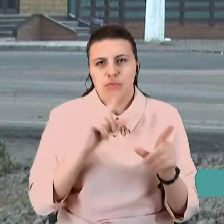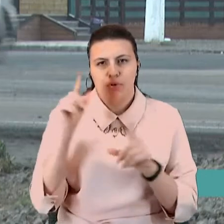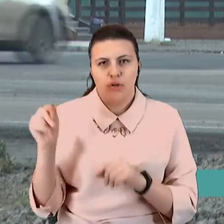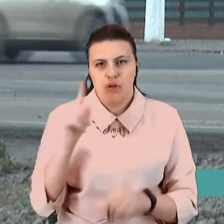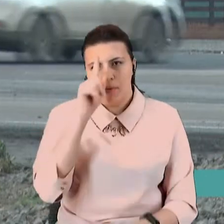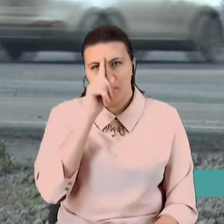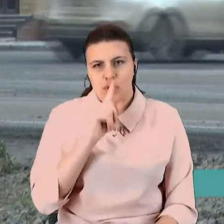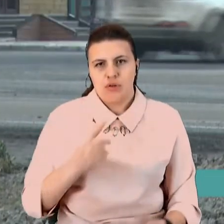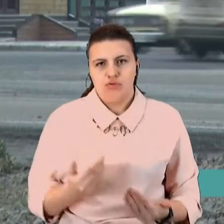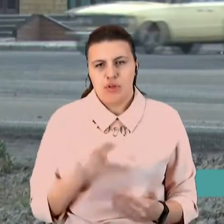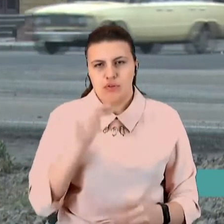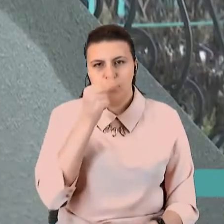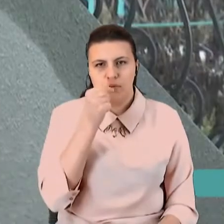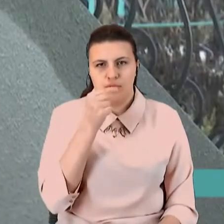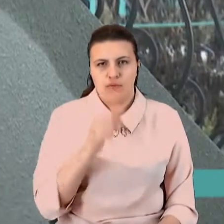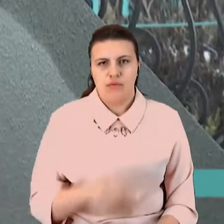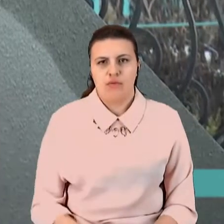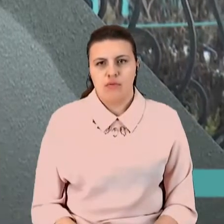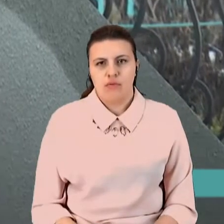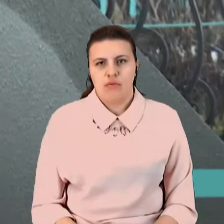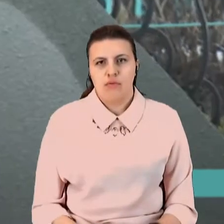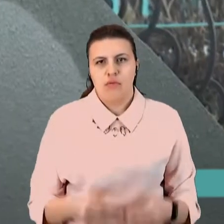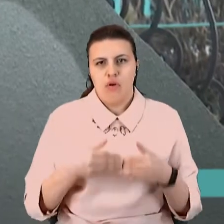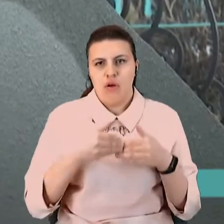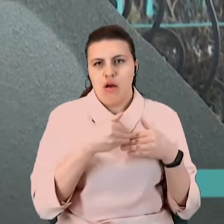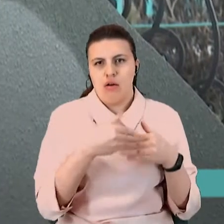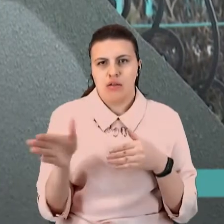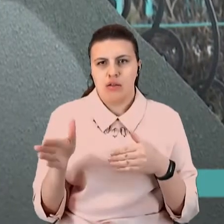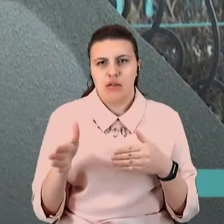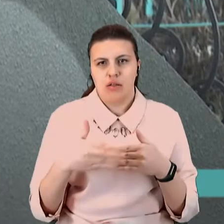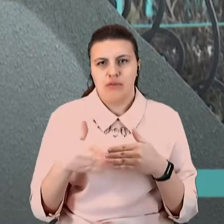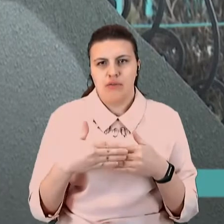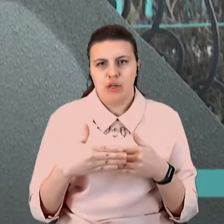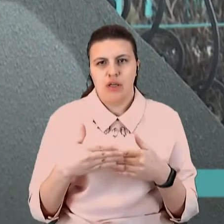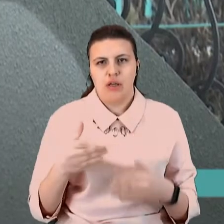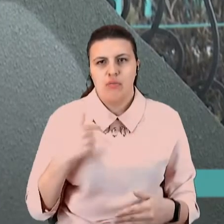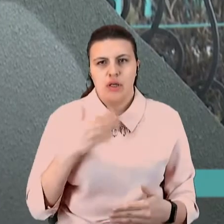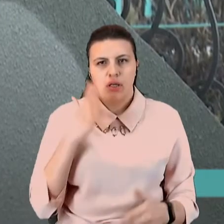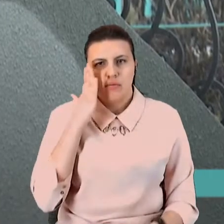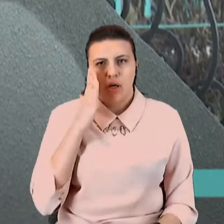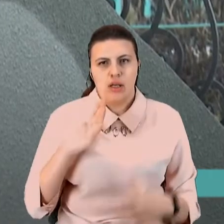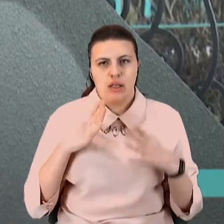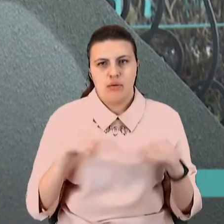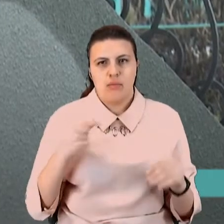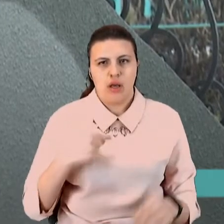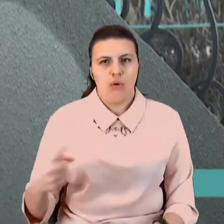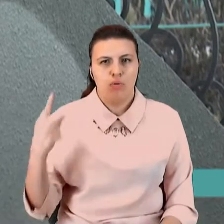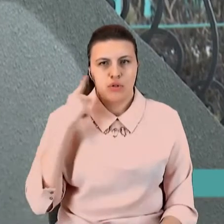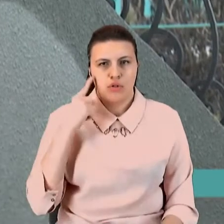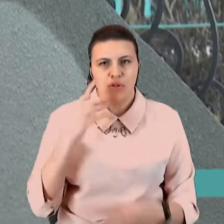Неврожені люди прийшли, вскрили двері. Ну, якби вже не спали. Я вслушав, двері вскривають, я вийшов, вони кажуть,